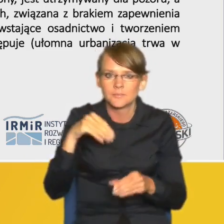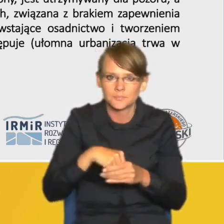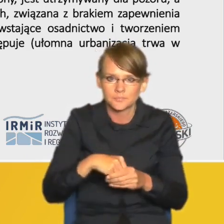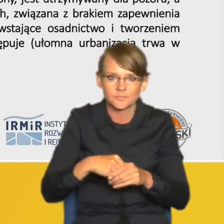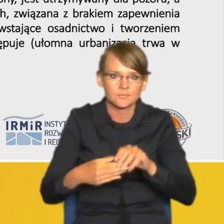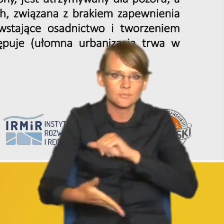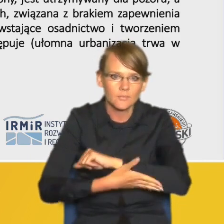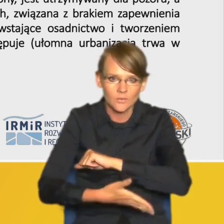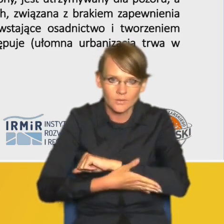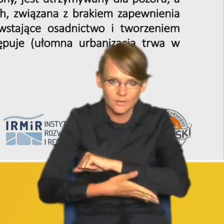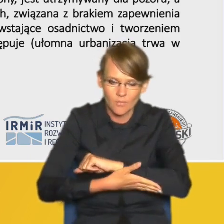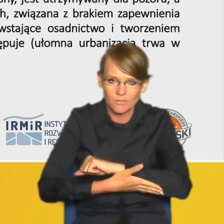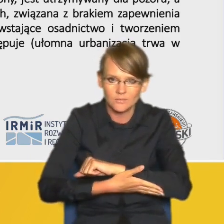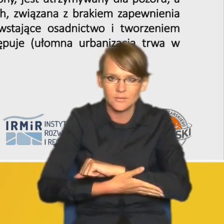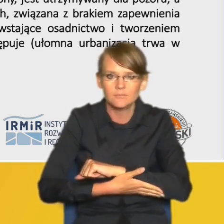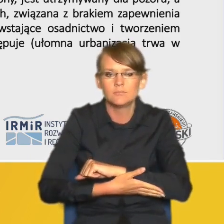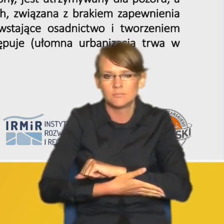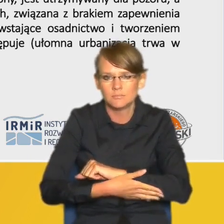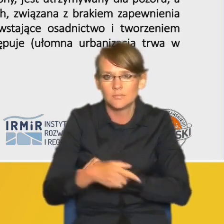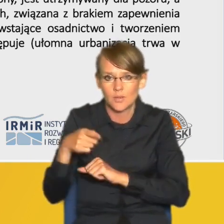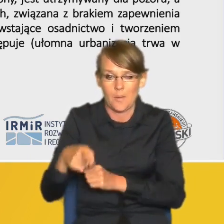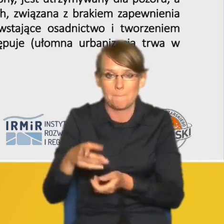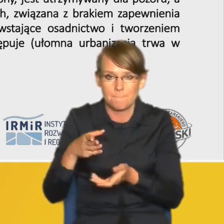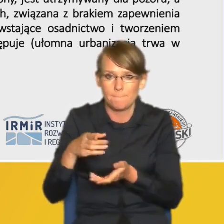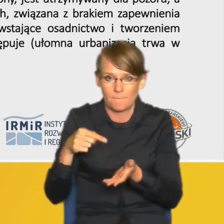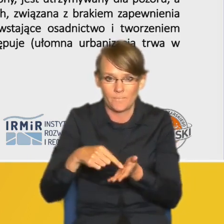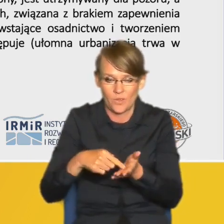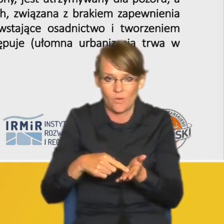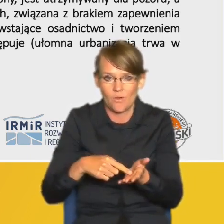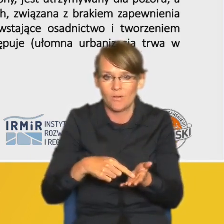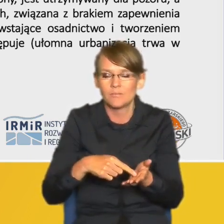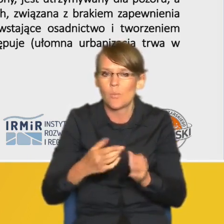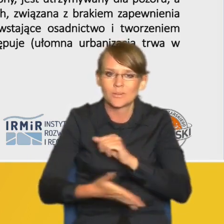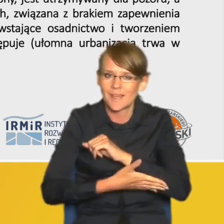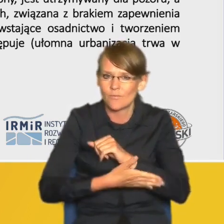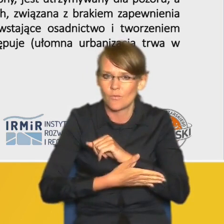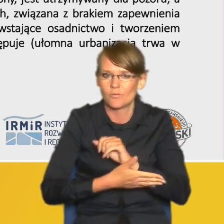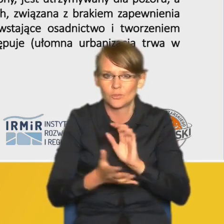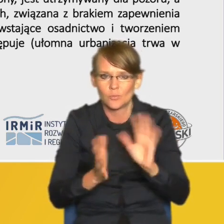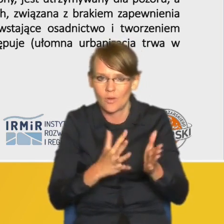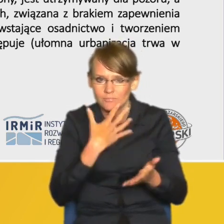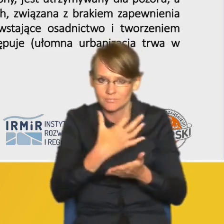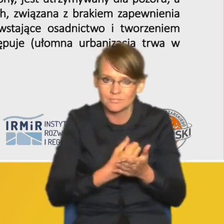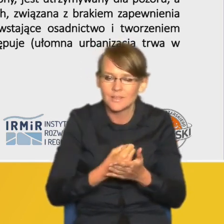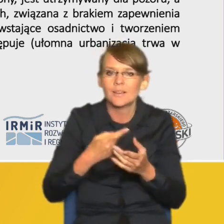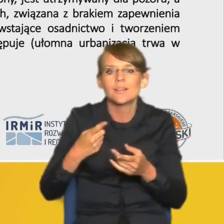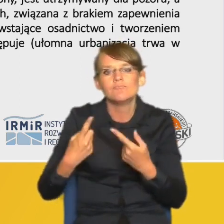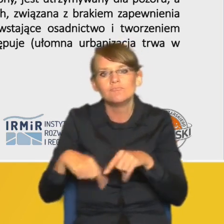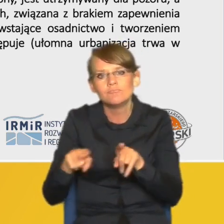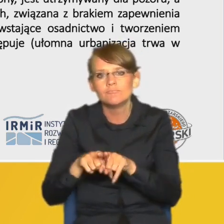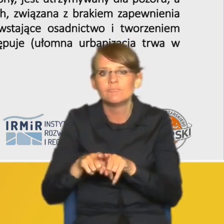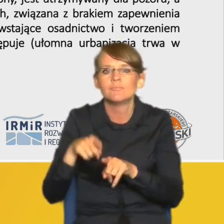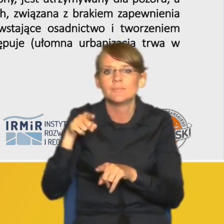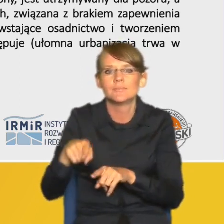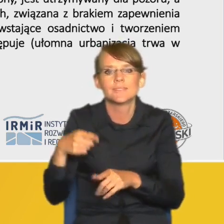instrumentem przy pomocy którego realizuje się obowiązki w zakresie realizacji celów wspólnotowych jest opłata